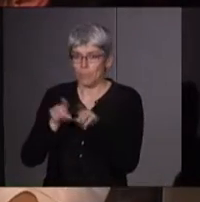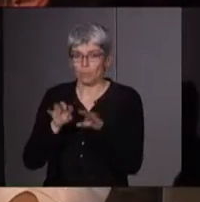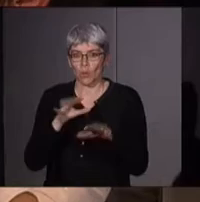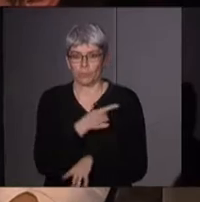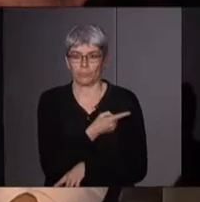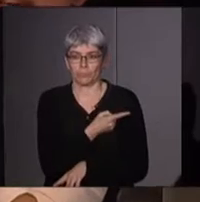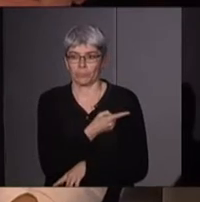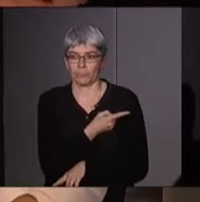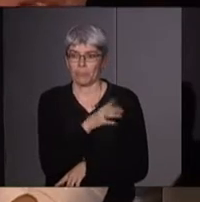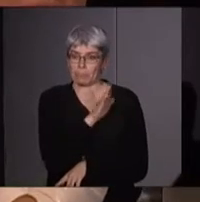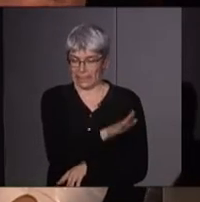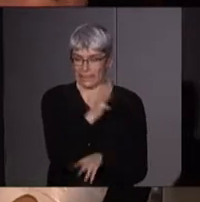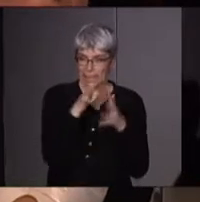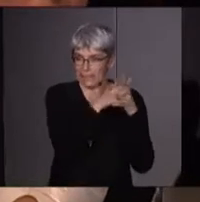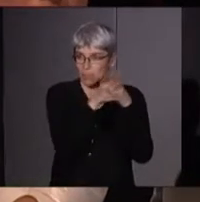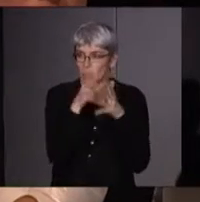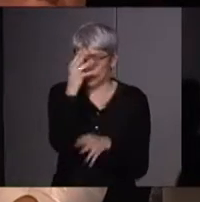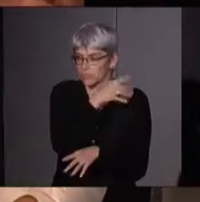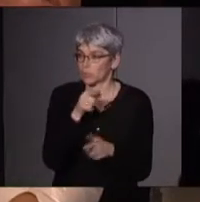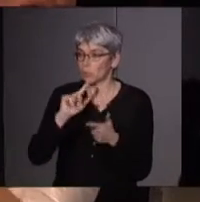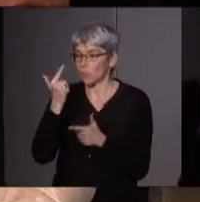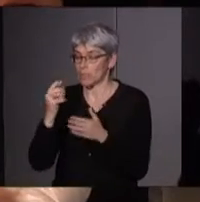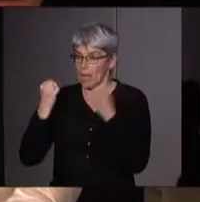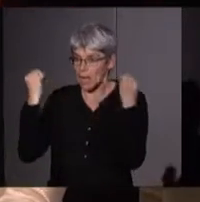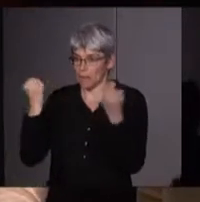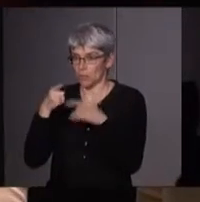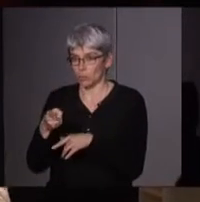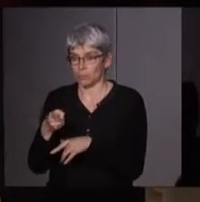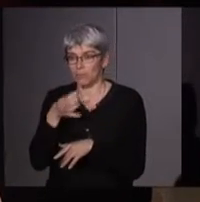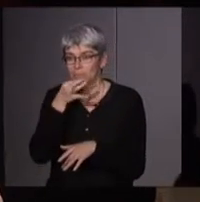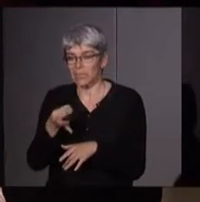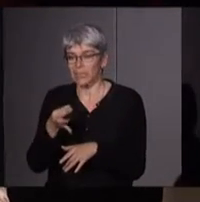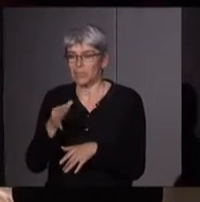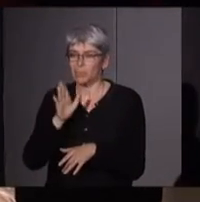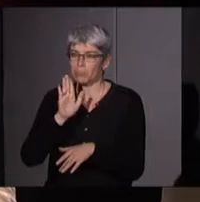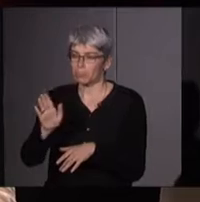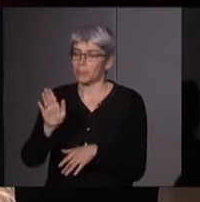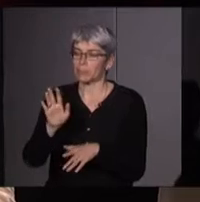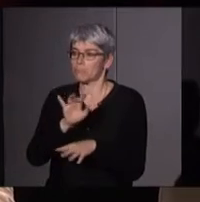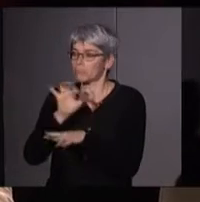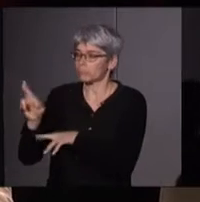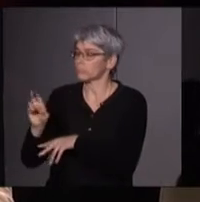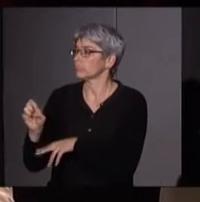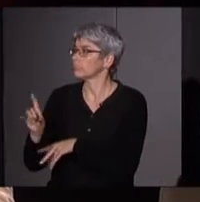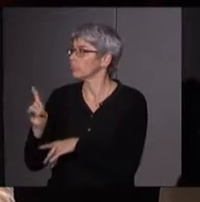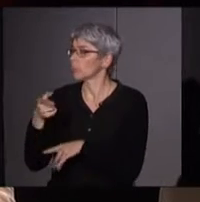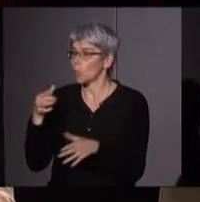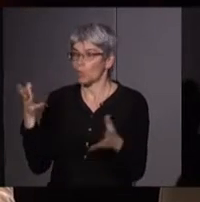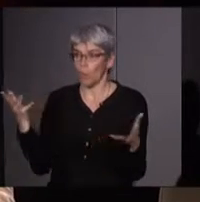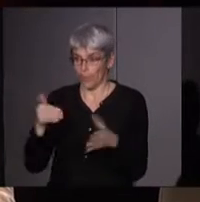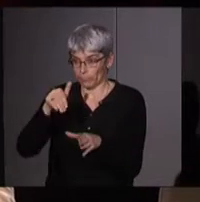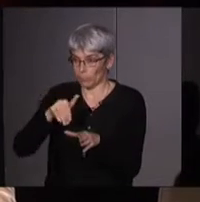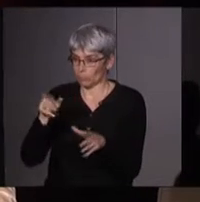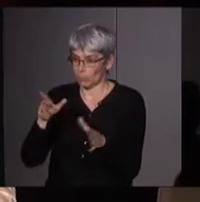photos, c'est celle-là. La deuxième action, on l'appelle celle de Greenham Common, qui est